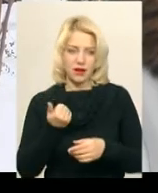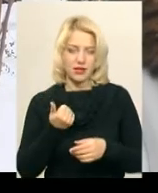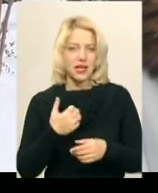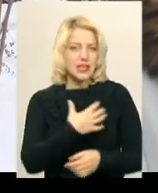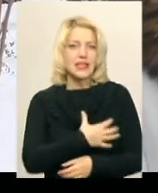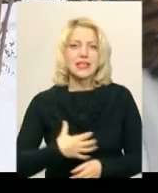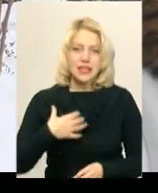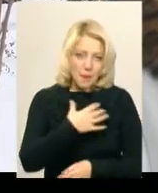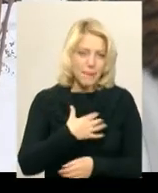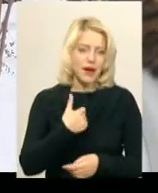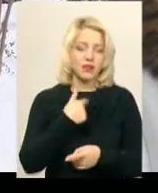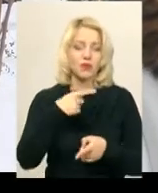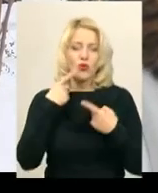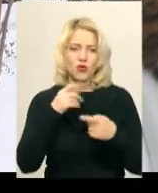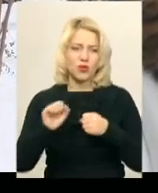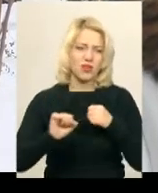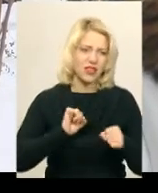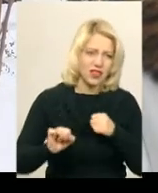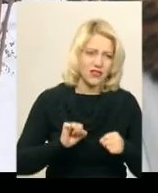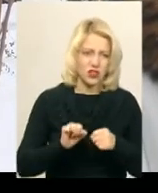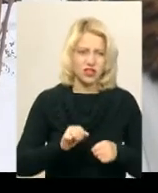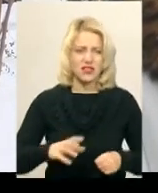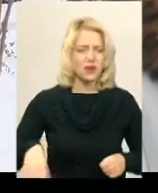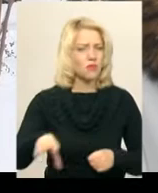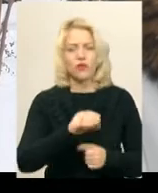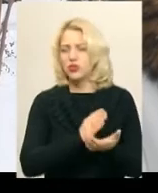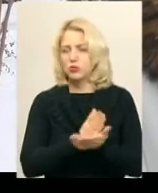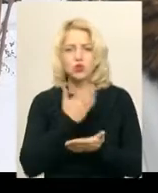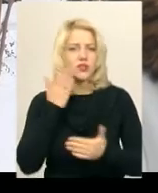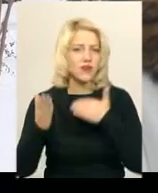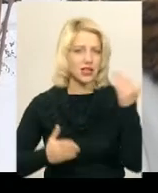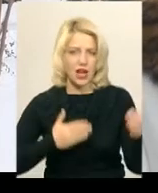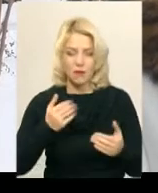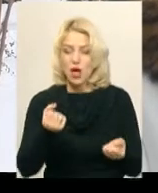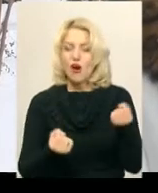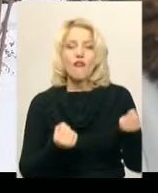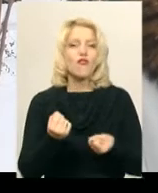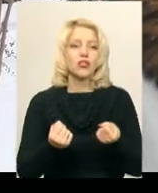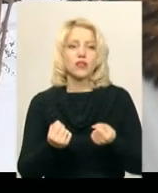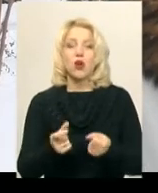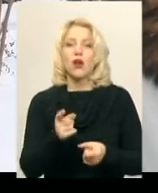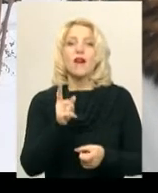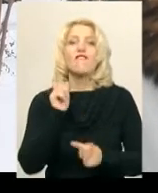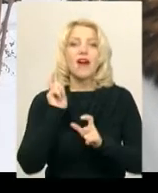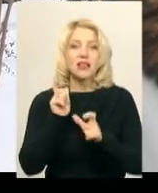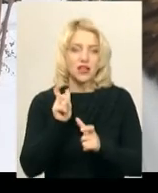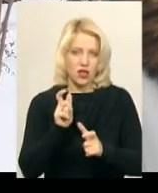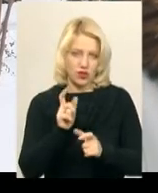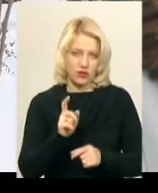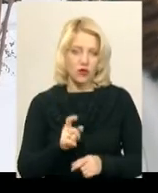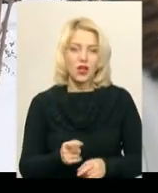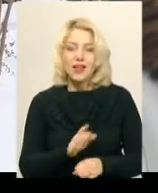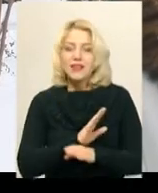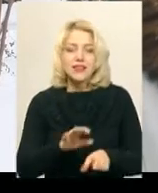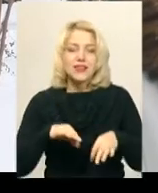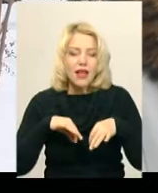це ми говоримо і керівництво, і всі по всіх службах звертаємося до водіїв, особливо в вантажівок, що хоча б не